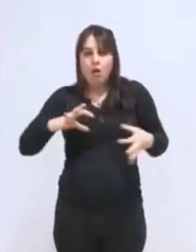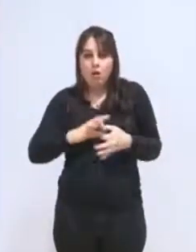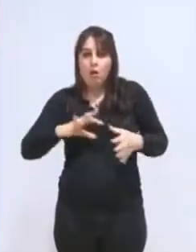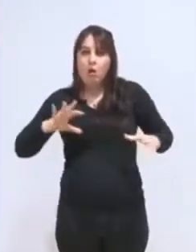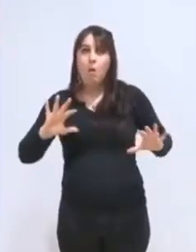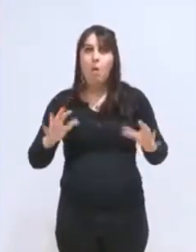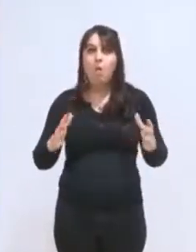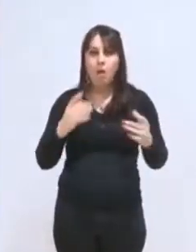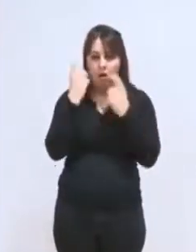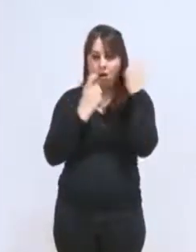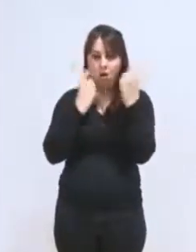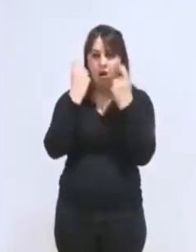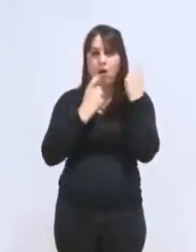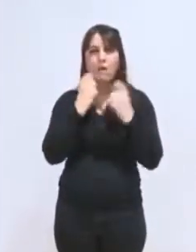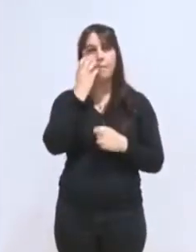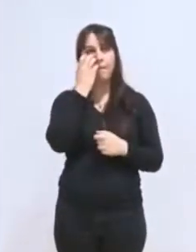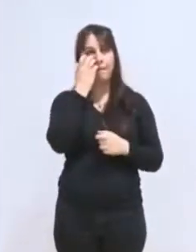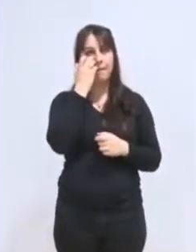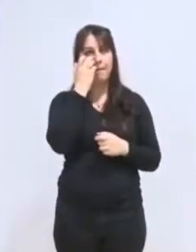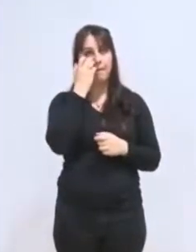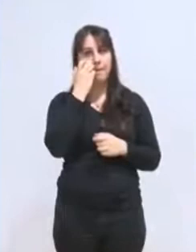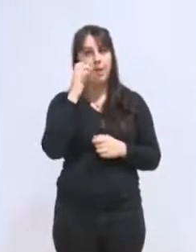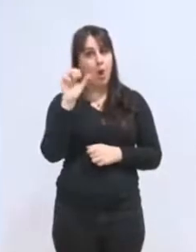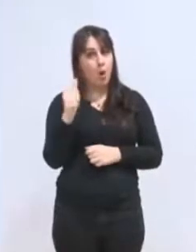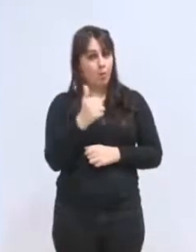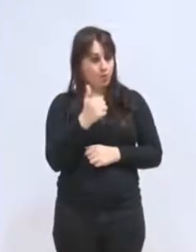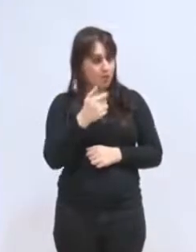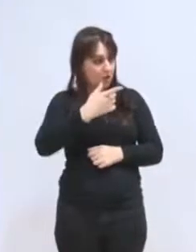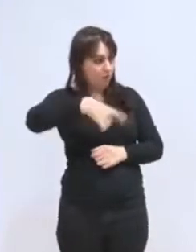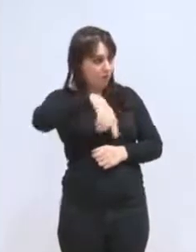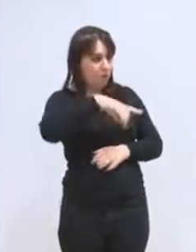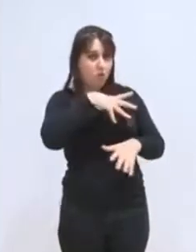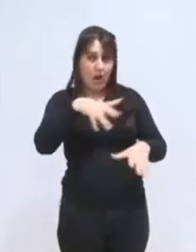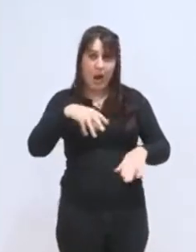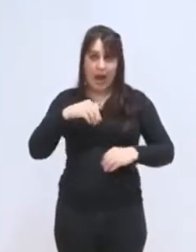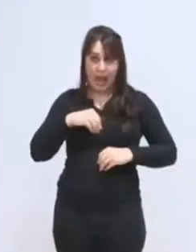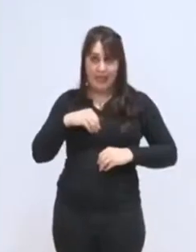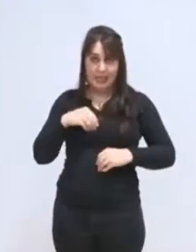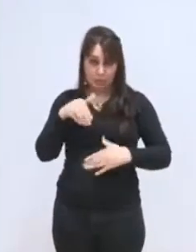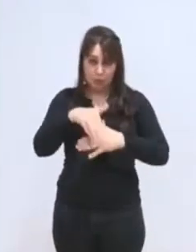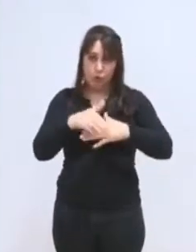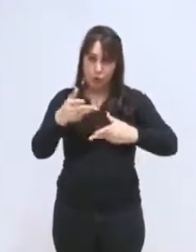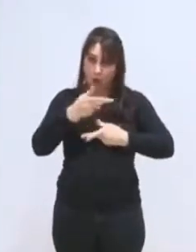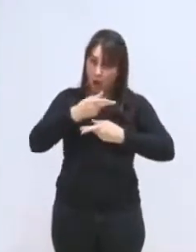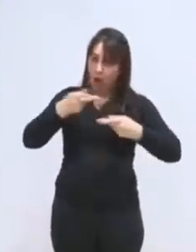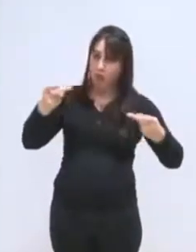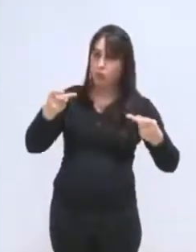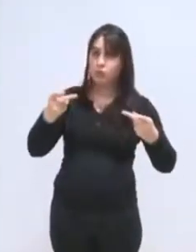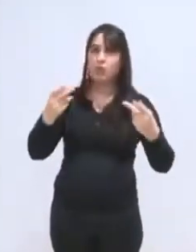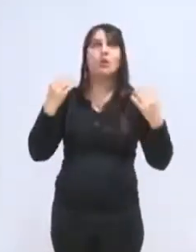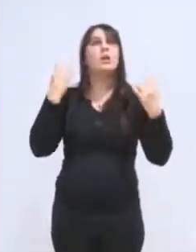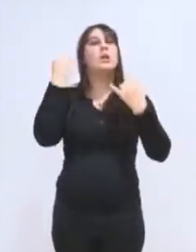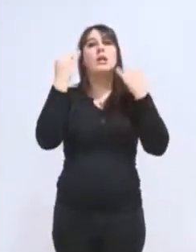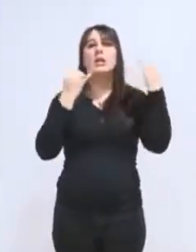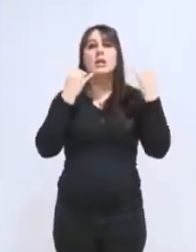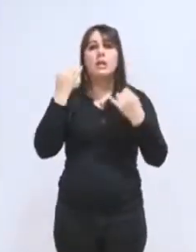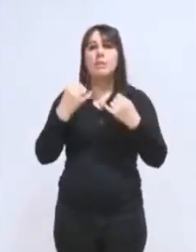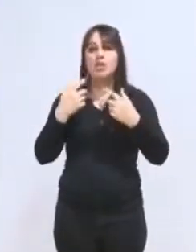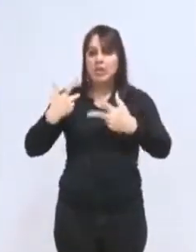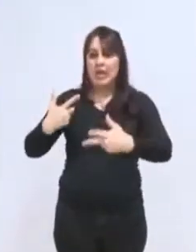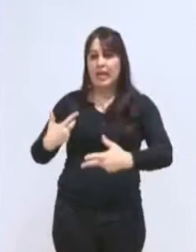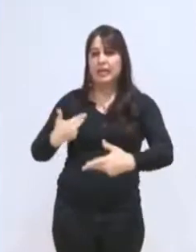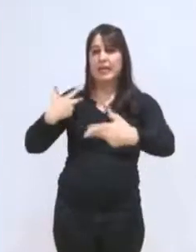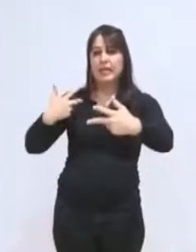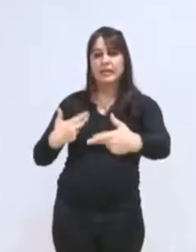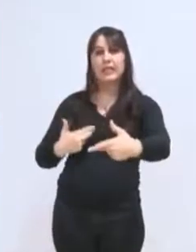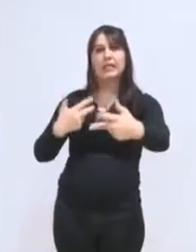D'abord, pour savoir si vous acceptez de dire ce soir que si, dans les exercices budgétaires qui vont